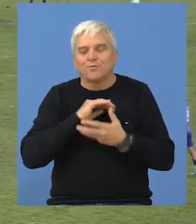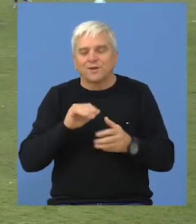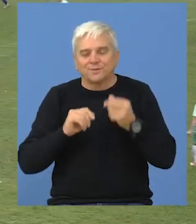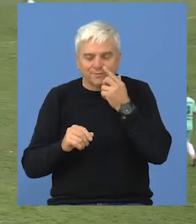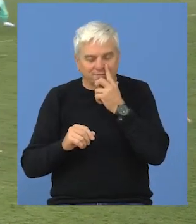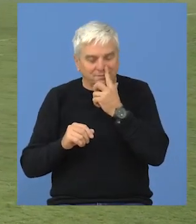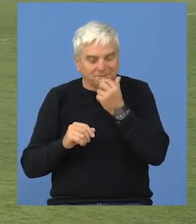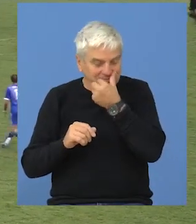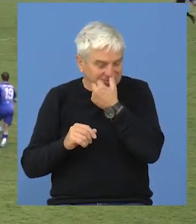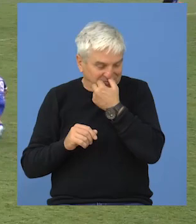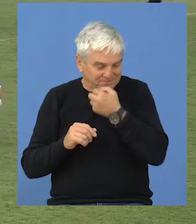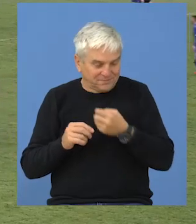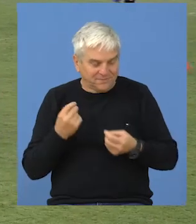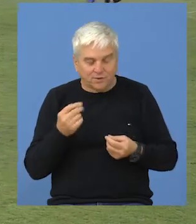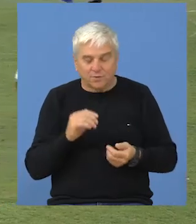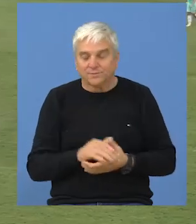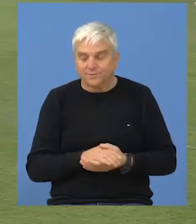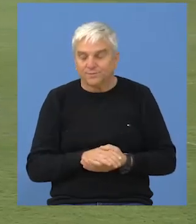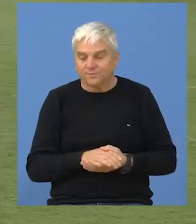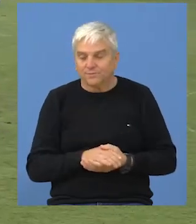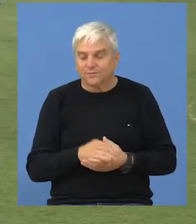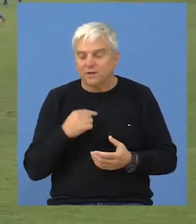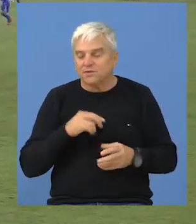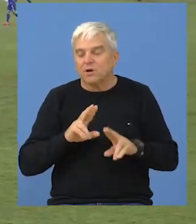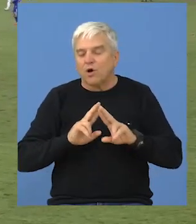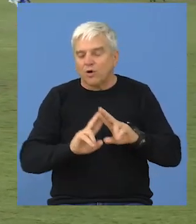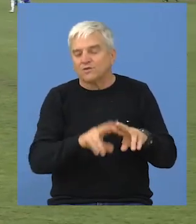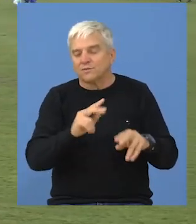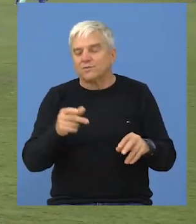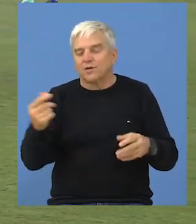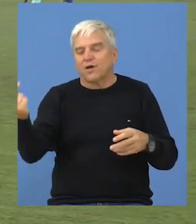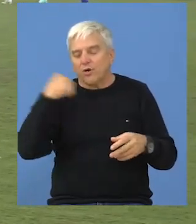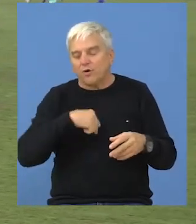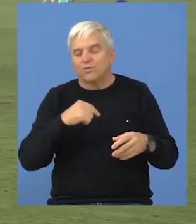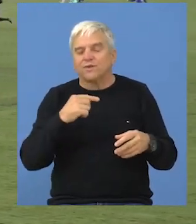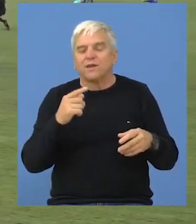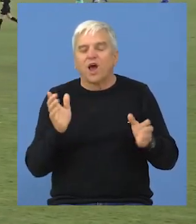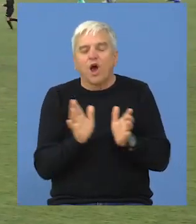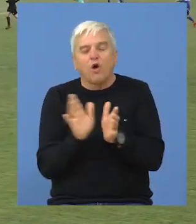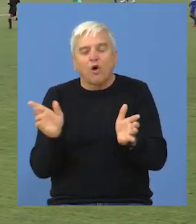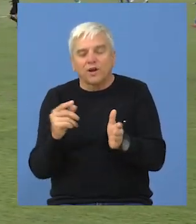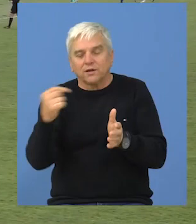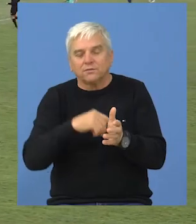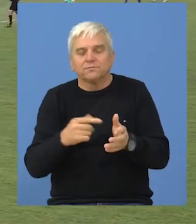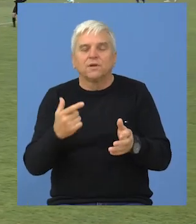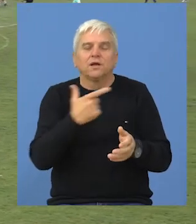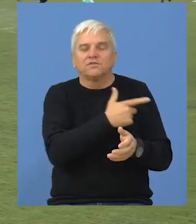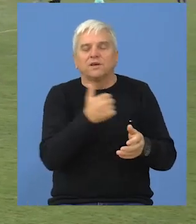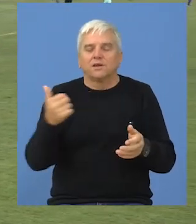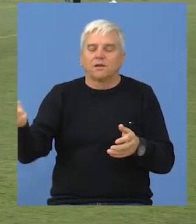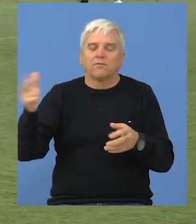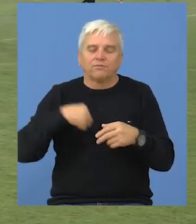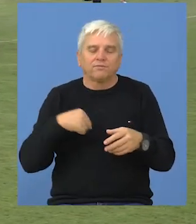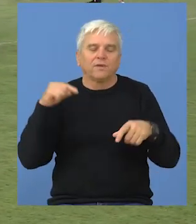dobro snašao i odbranio. Mi smo dopustili da primimo gol posle kornera i samim tim